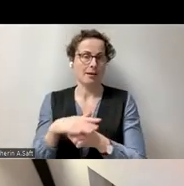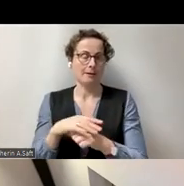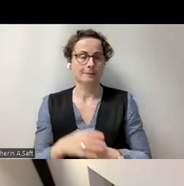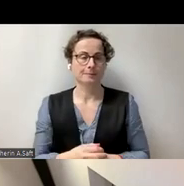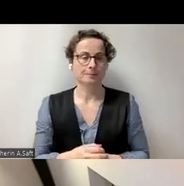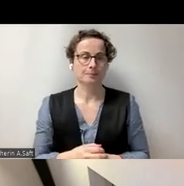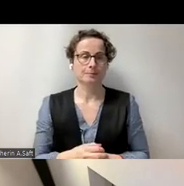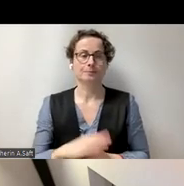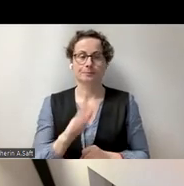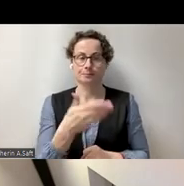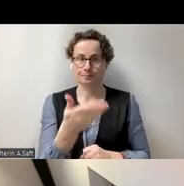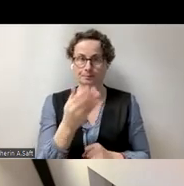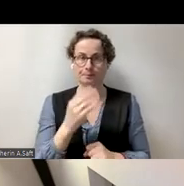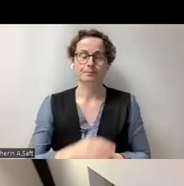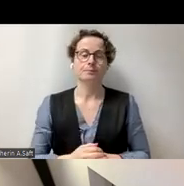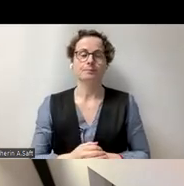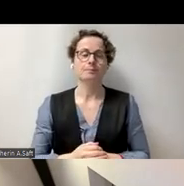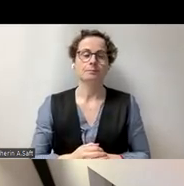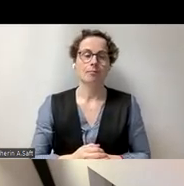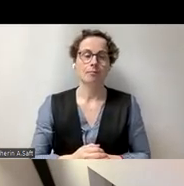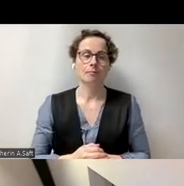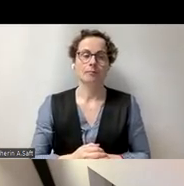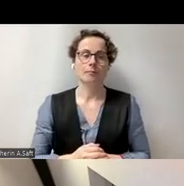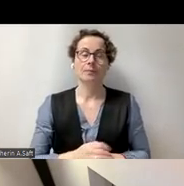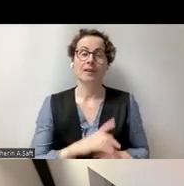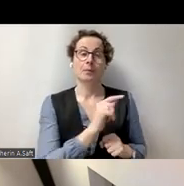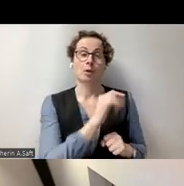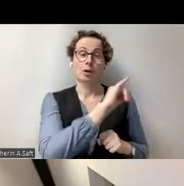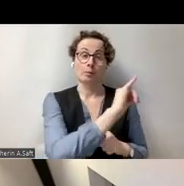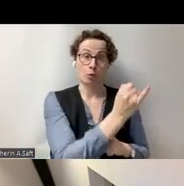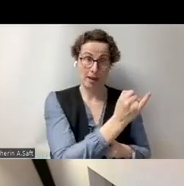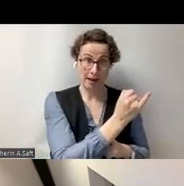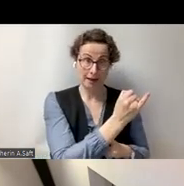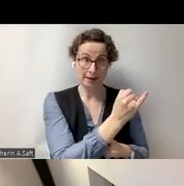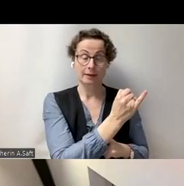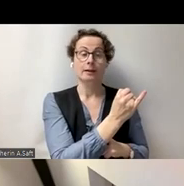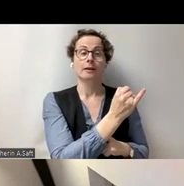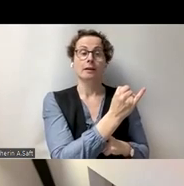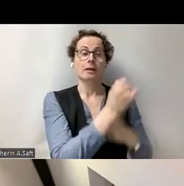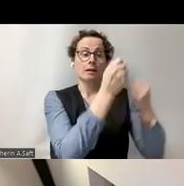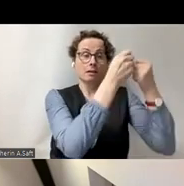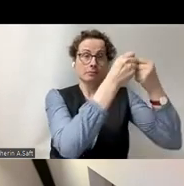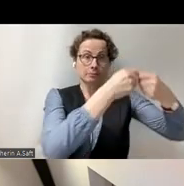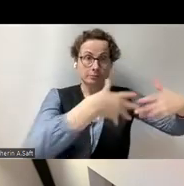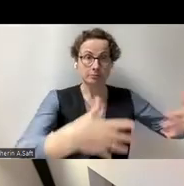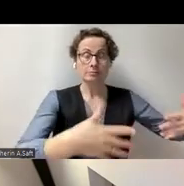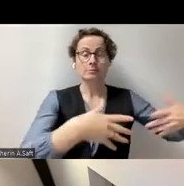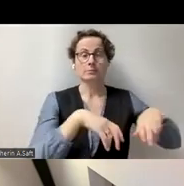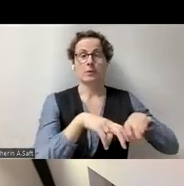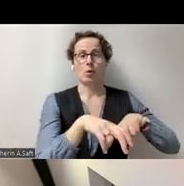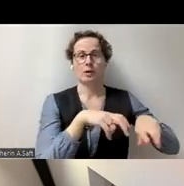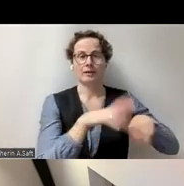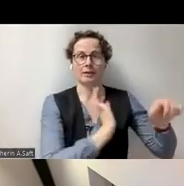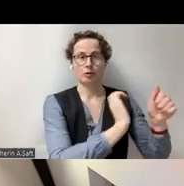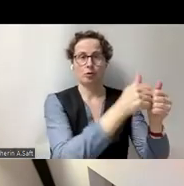Nächster Punkt, ja. Also dieses Projekt oder dieses Vorhaben wird von vielen Organisationen in